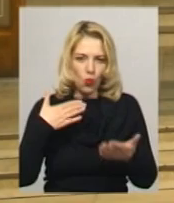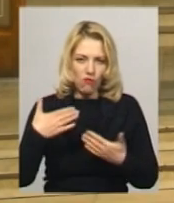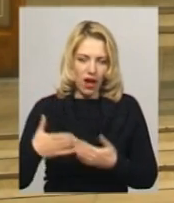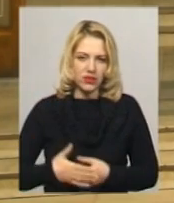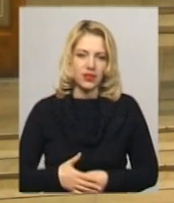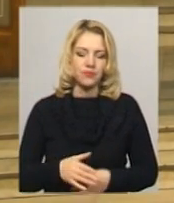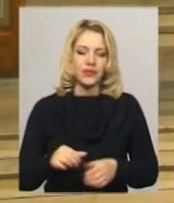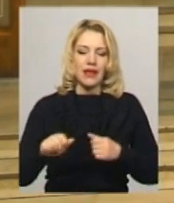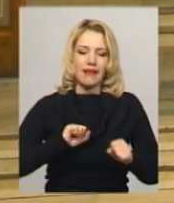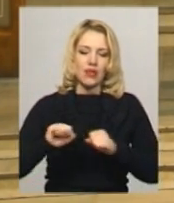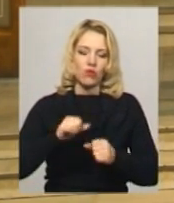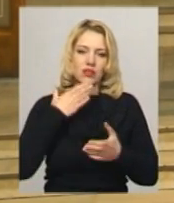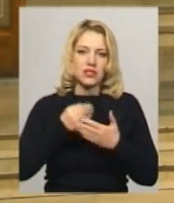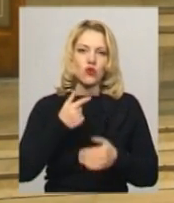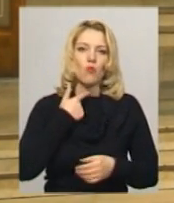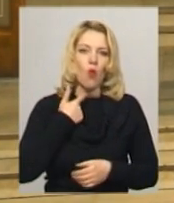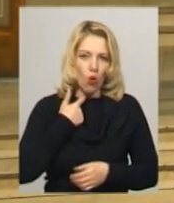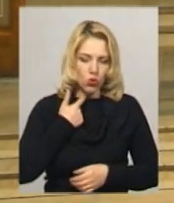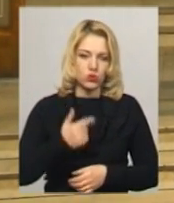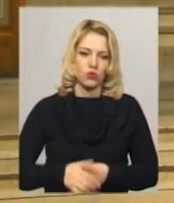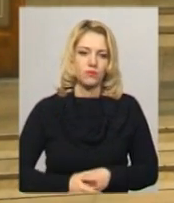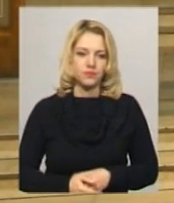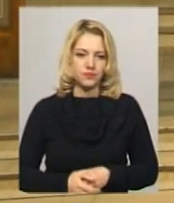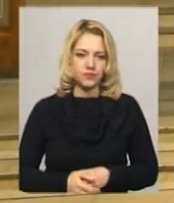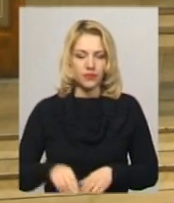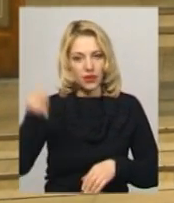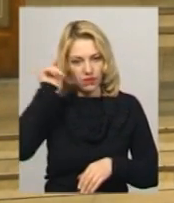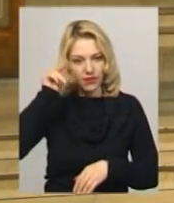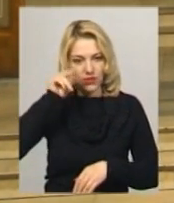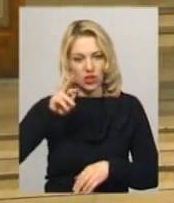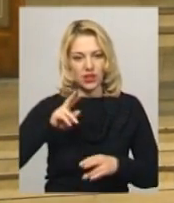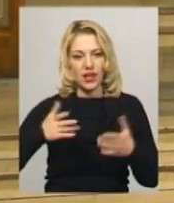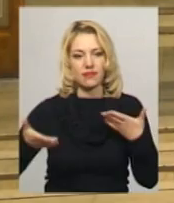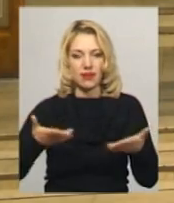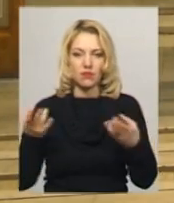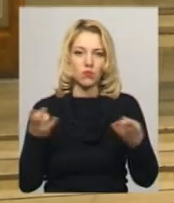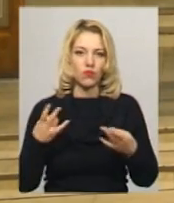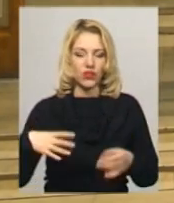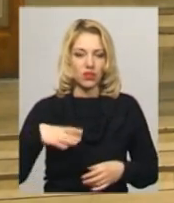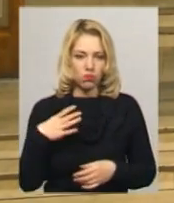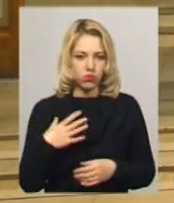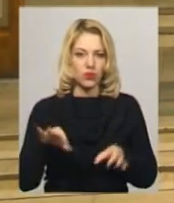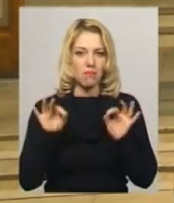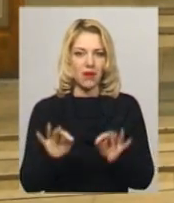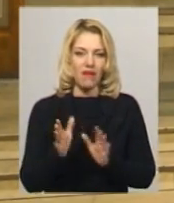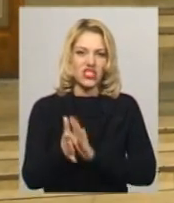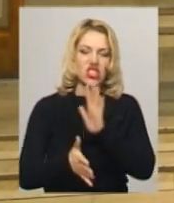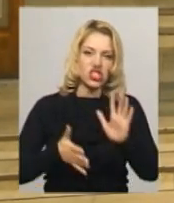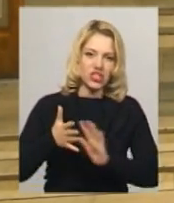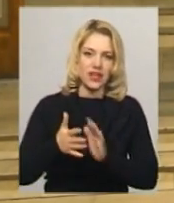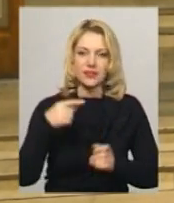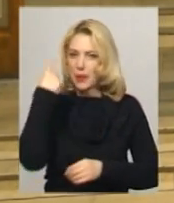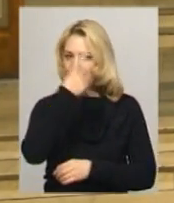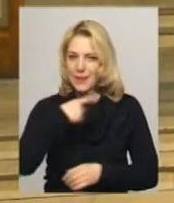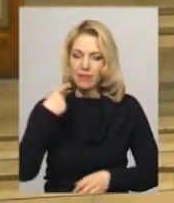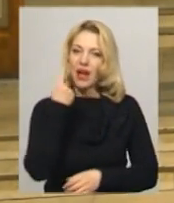керувати своїм голосом, вивчати, якими мають бути правильні жести, міміка,